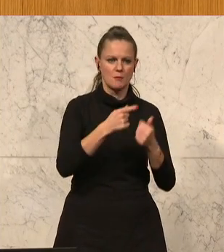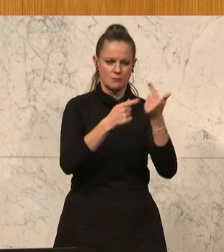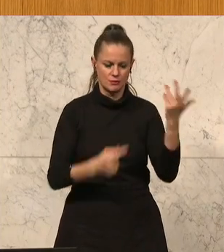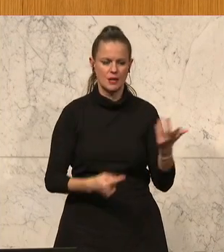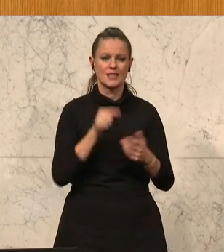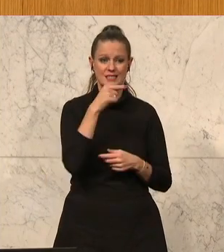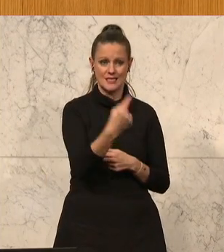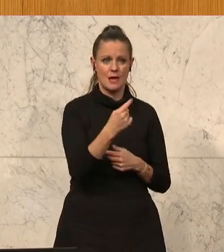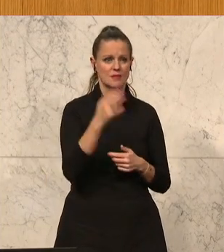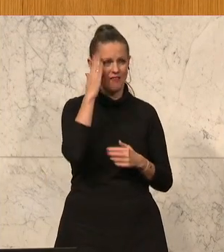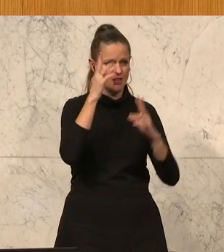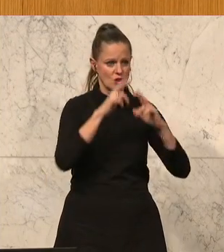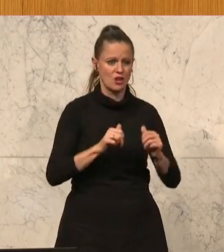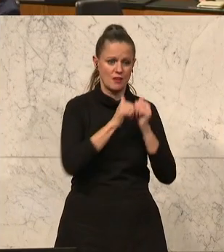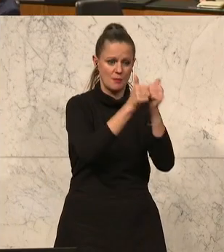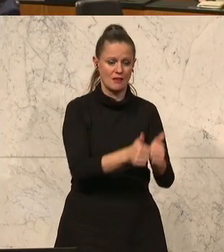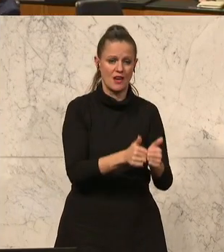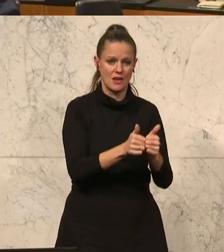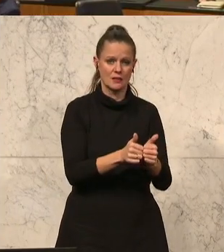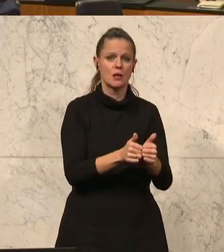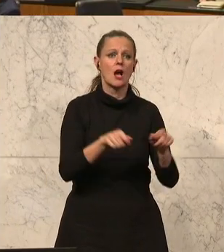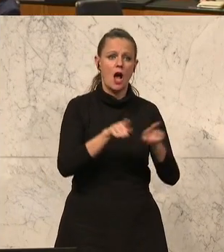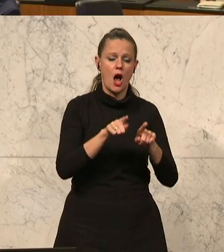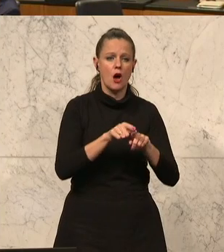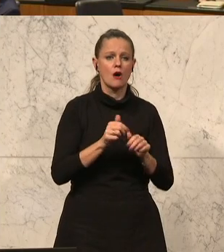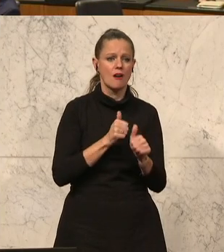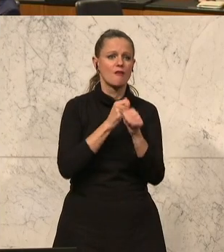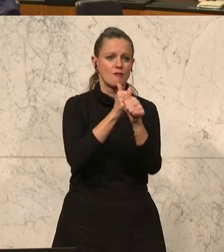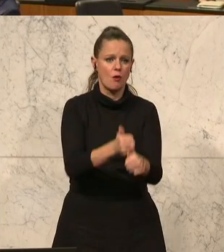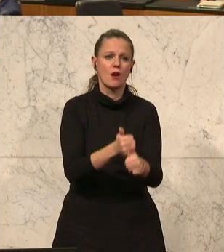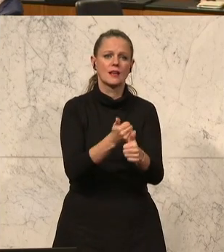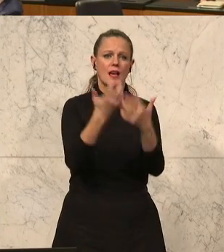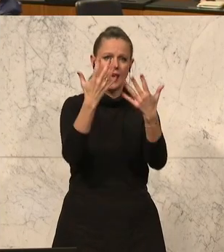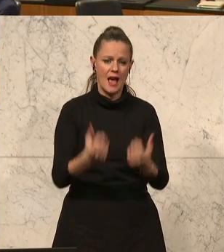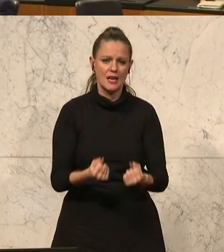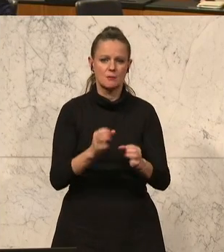werden wissenschaftlich begleitet, damit wir gute Schlüsse auch für das Bildungssystem ziehen können.